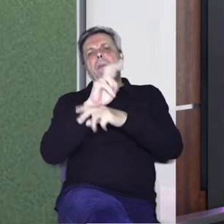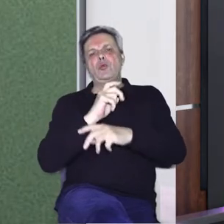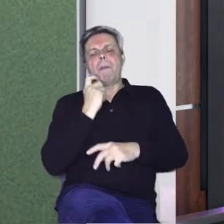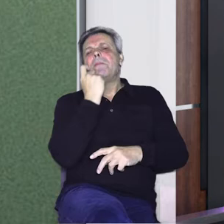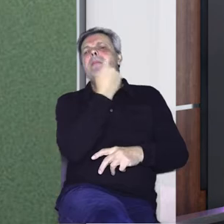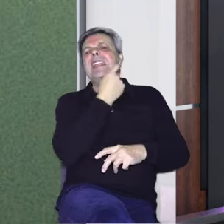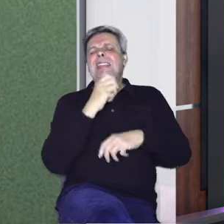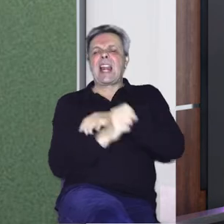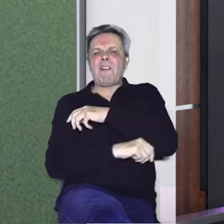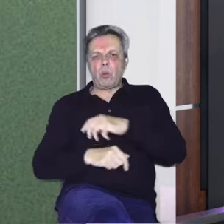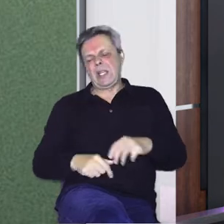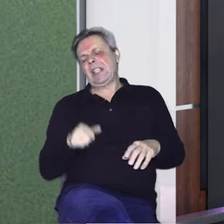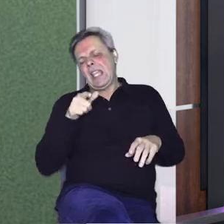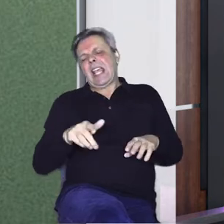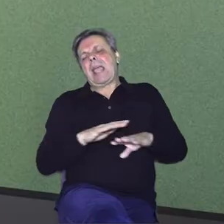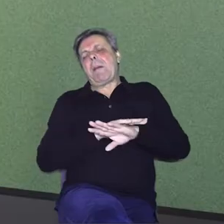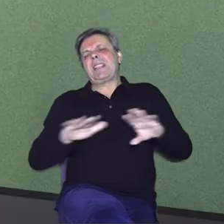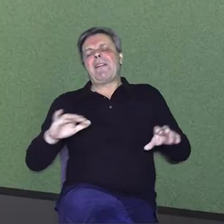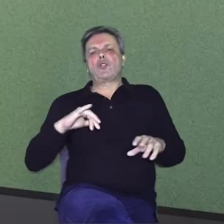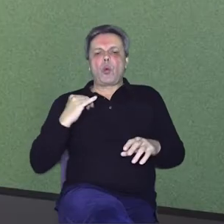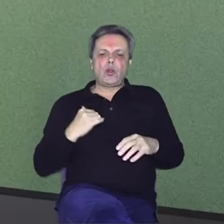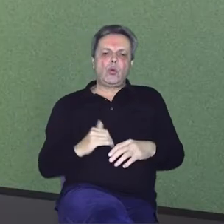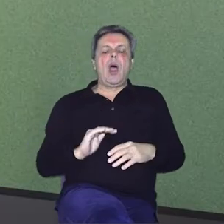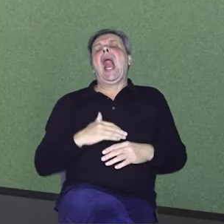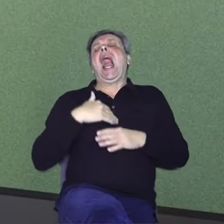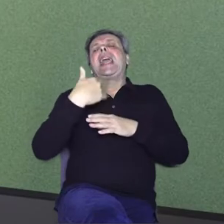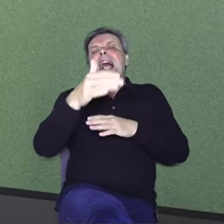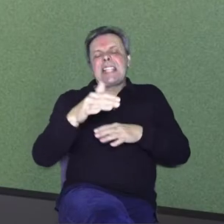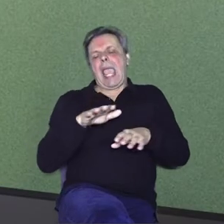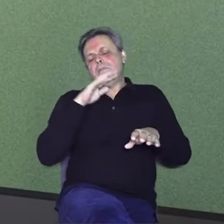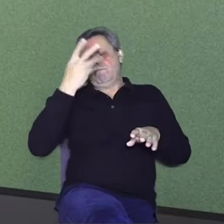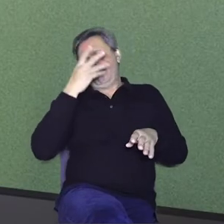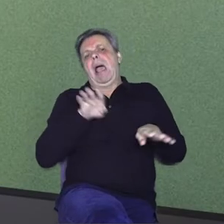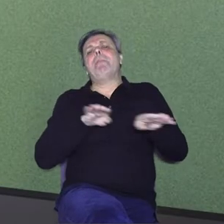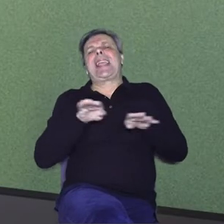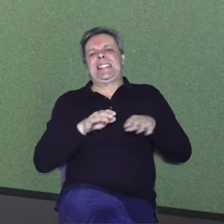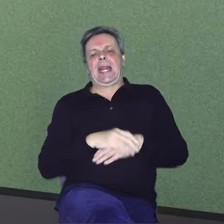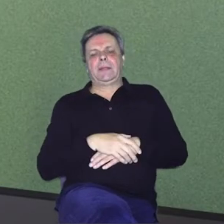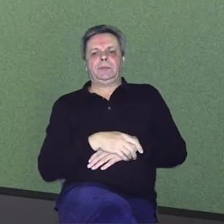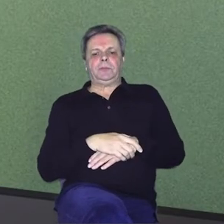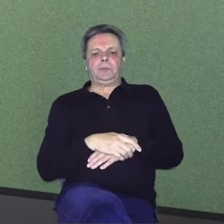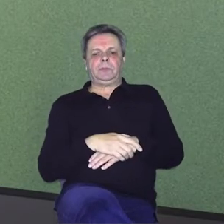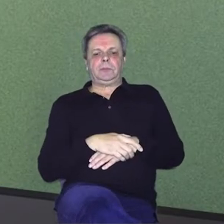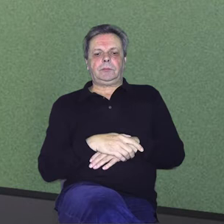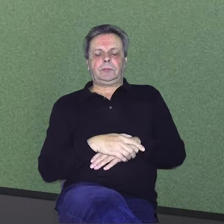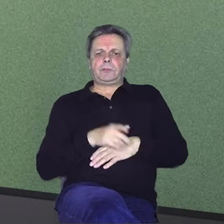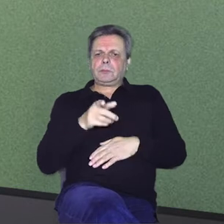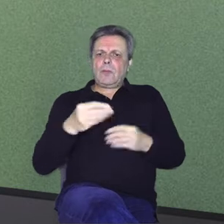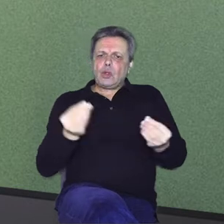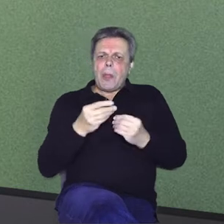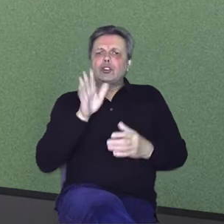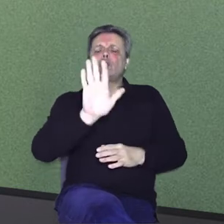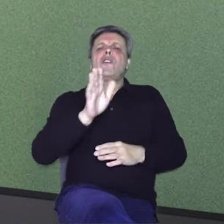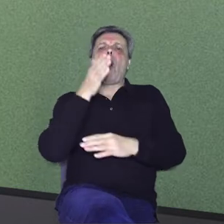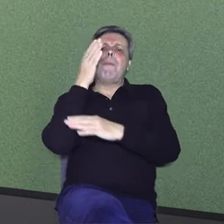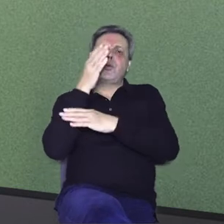treću godinu, odnosno završnu godinu za taj dio. Pa ću kasnije na magisteri. I to je ono što je